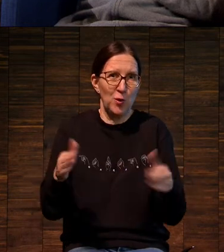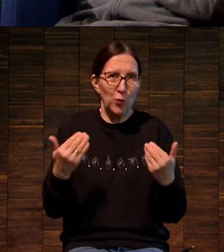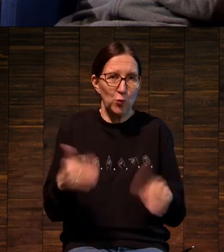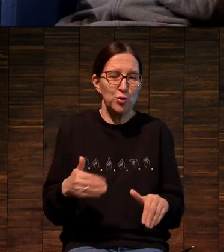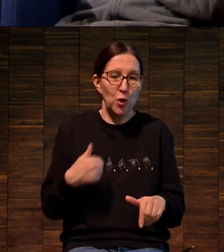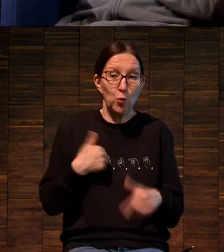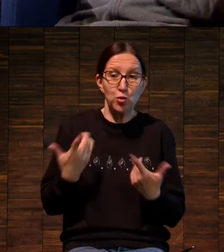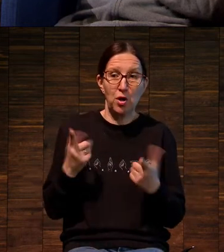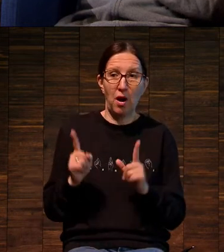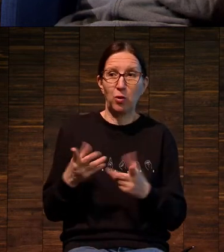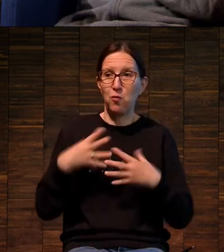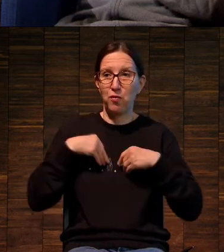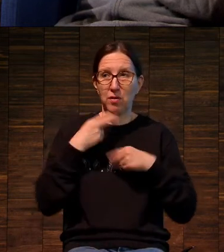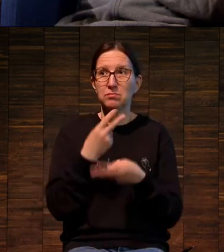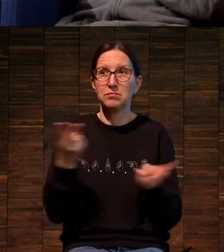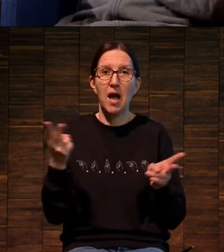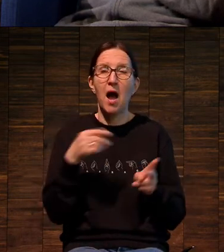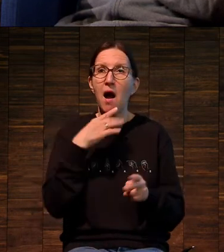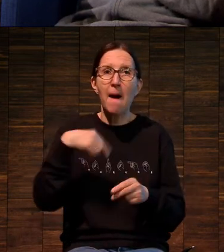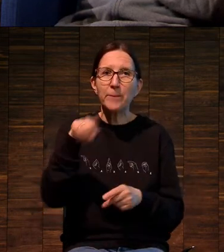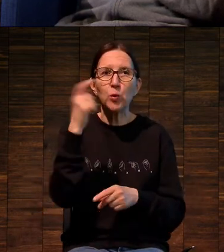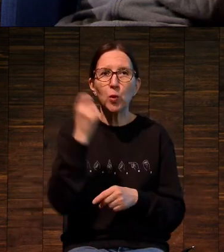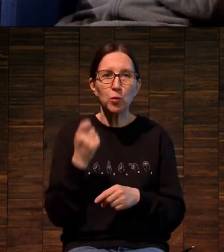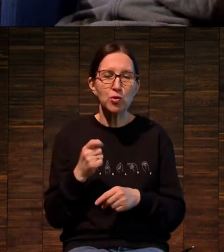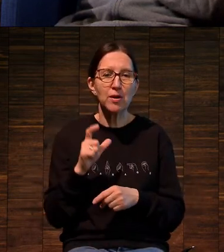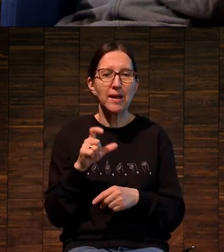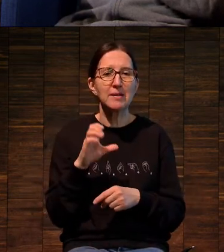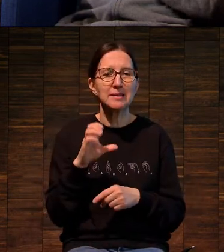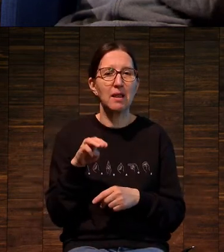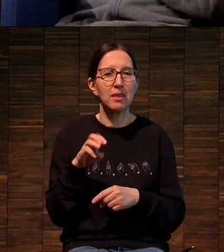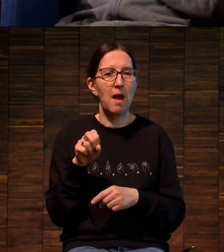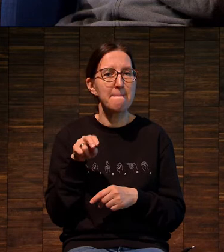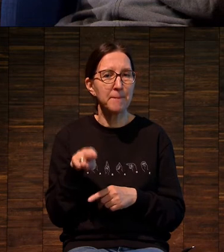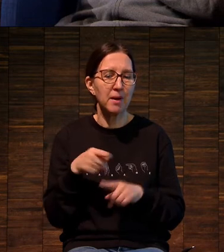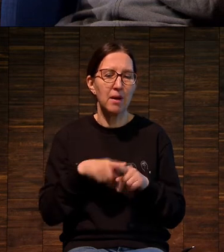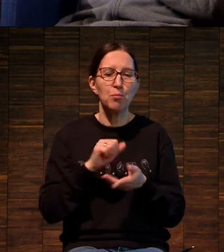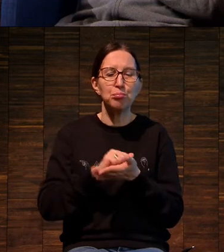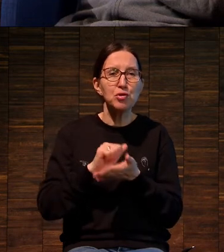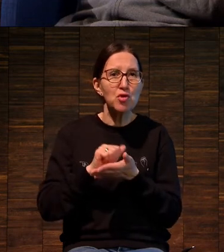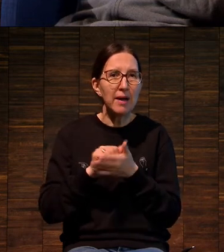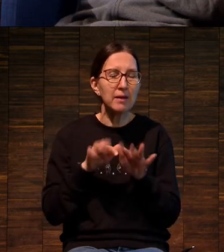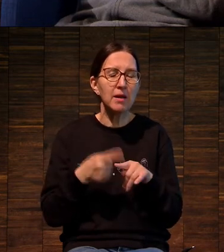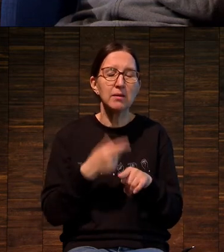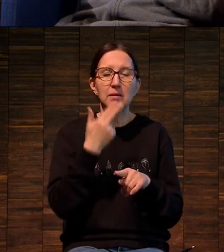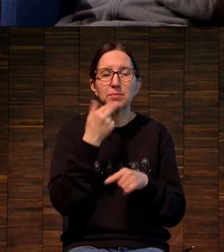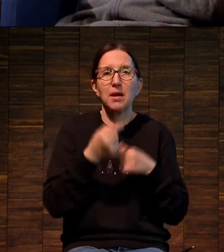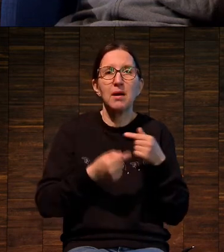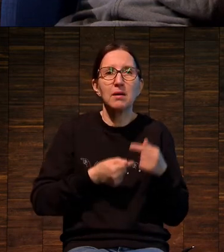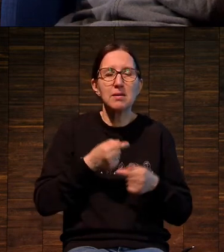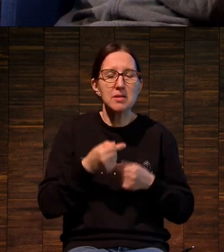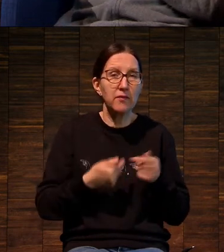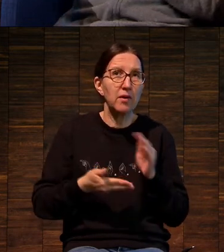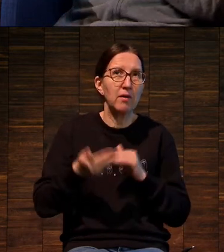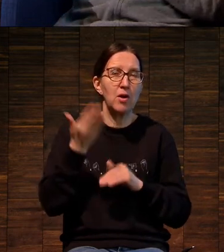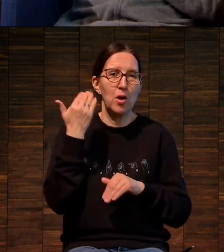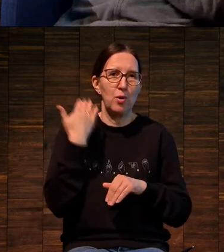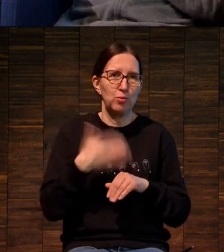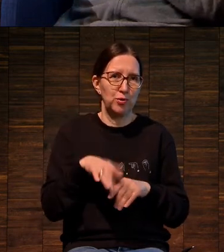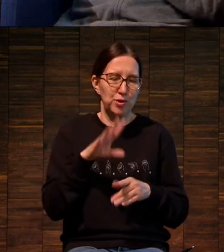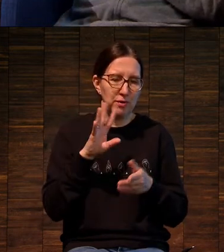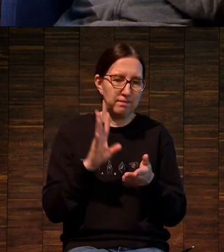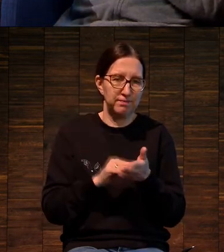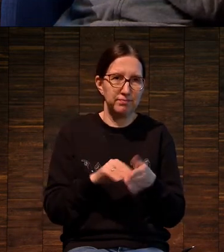этим уже живем. Но для многих художников, потому что эстамп – печатное дело, это, в общем, достаточно консервативное такое, с одной стороны,